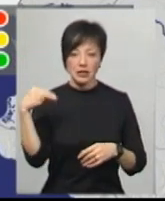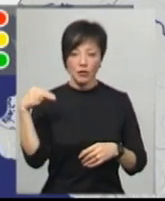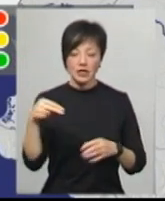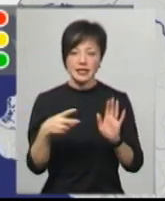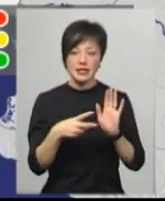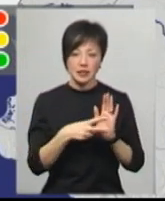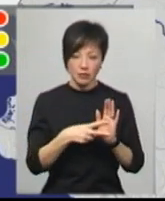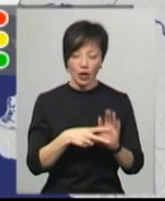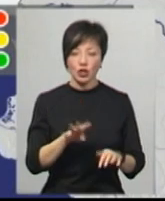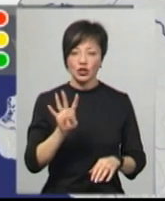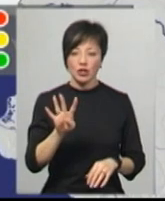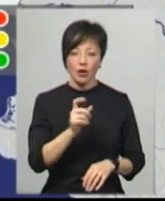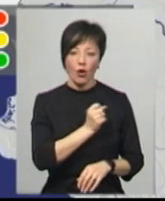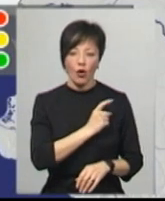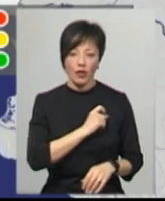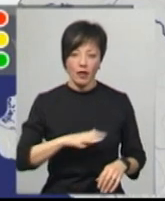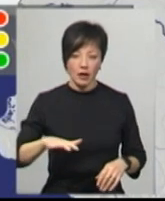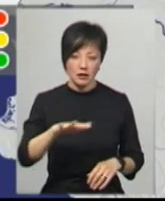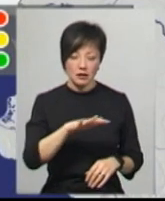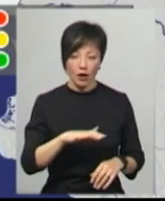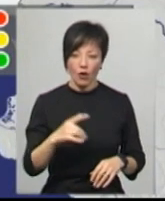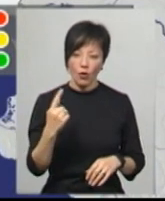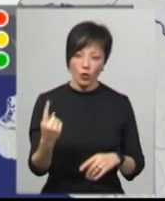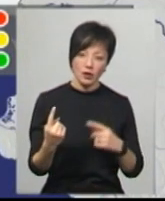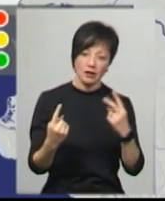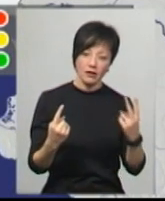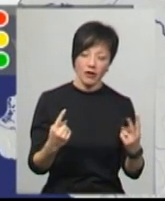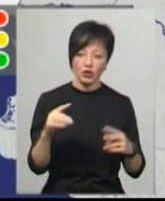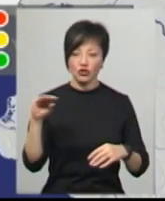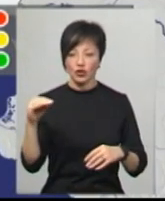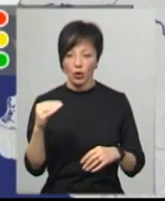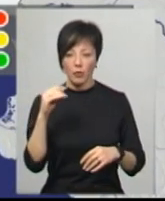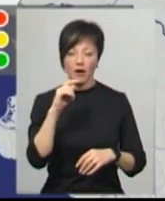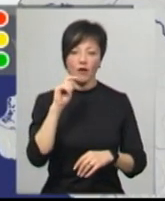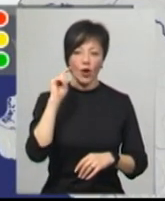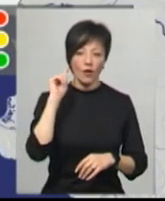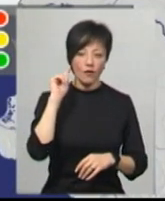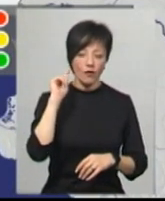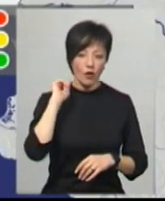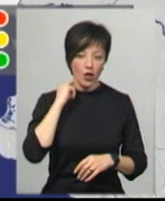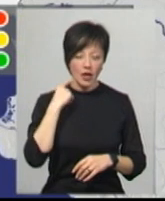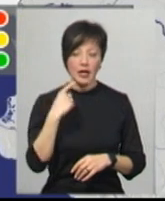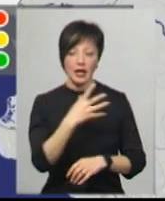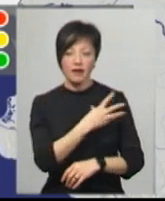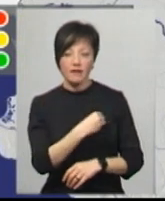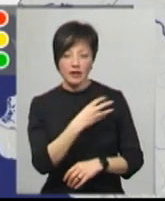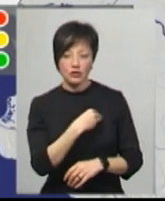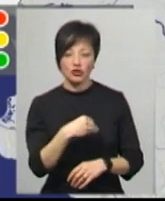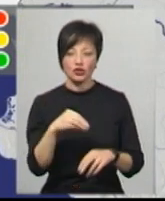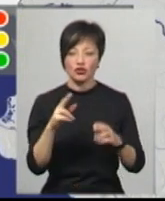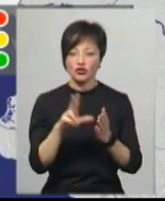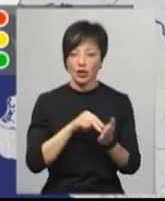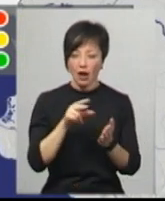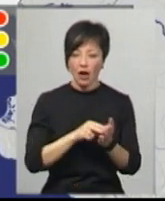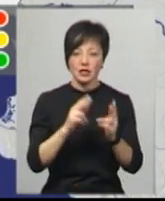сім, четверо – на Одещині. По одному чи два пацієнти – на Житомирщині, Волині, Львівщині, Черкащині, Дніпропетровщині,